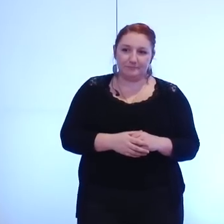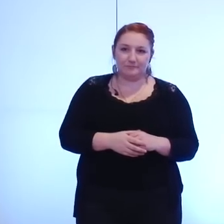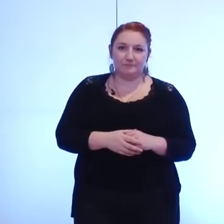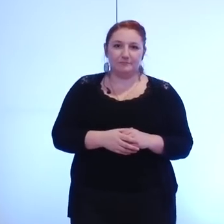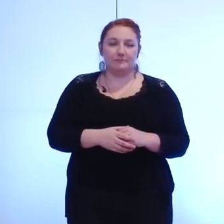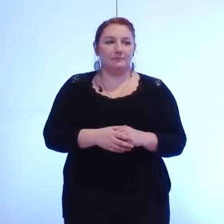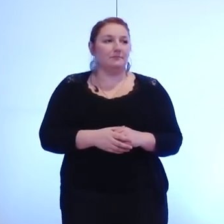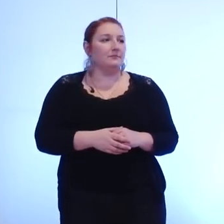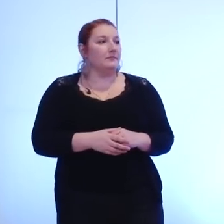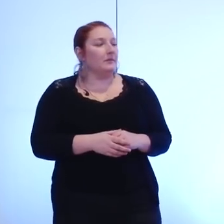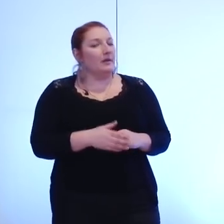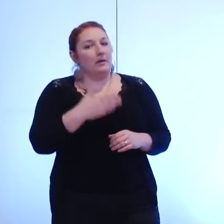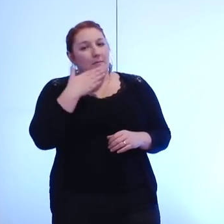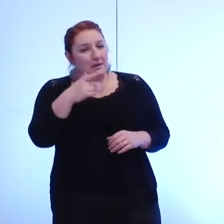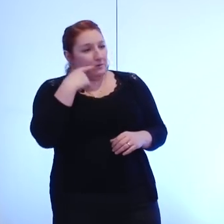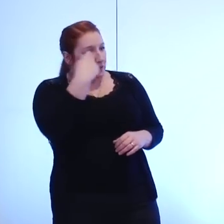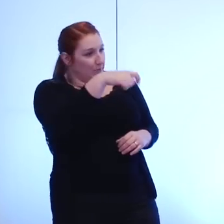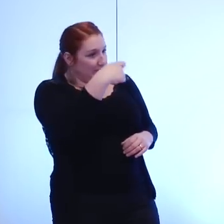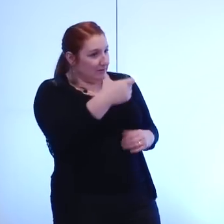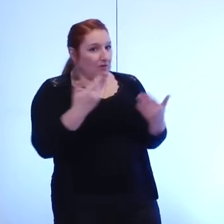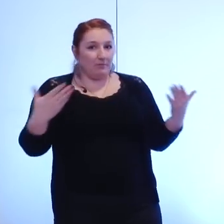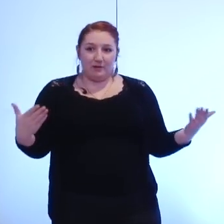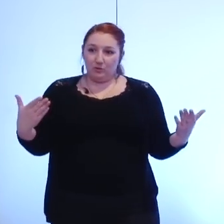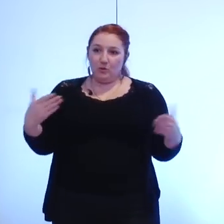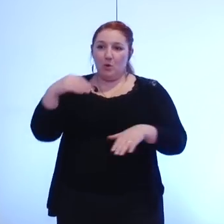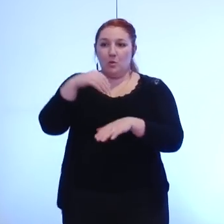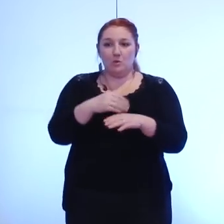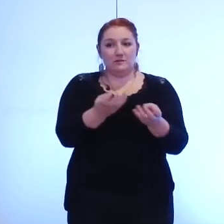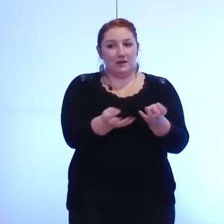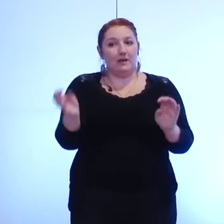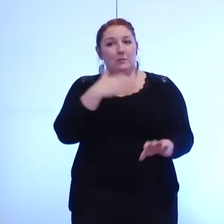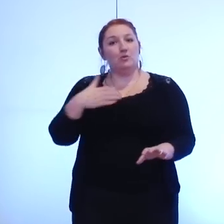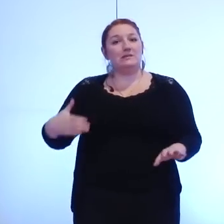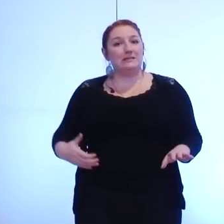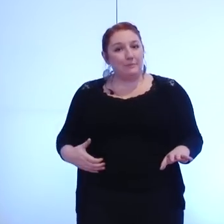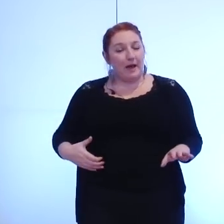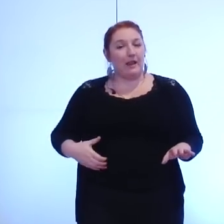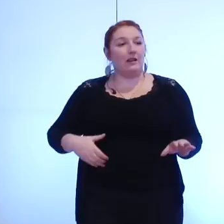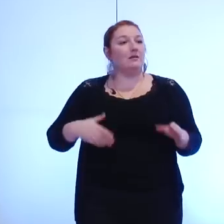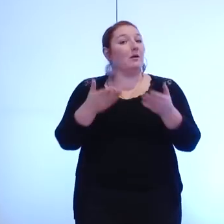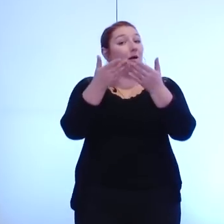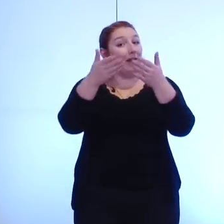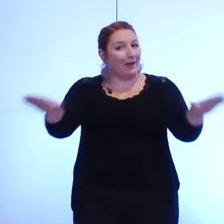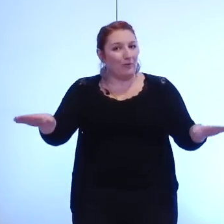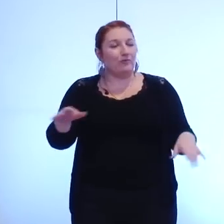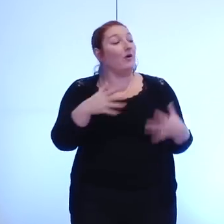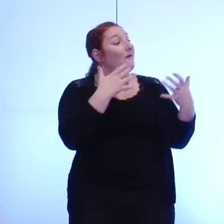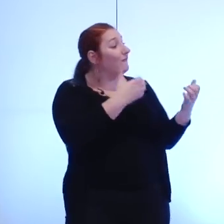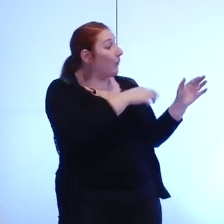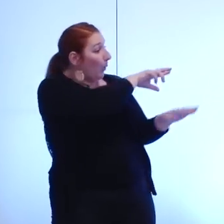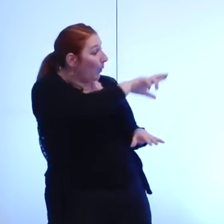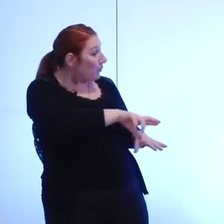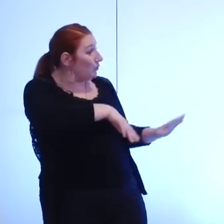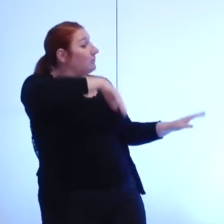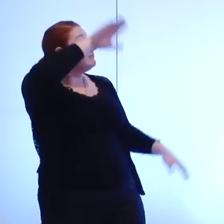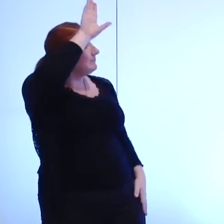municipal et vous pourrez reprendre la parole il me suffira de suspendre à nouveau le conseil municipal c'est un petit peu technique